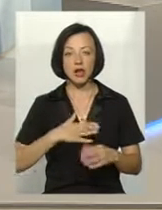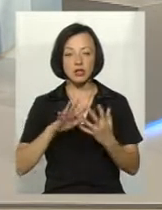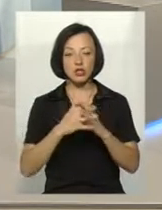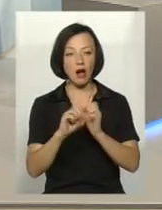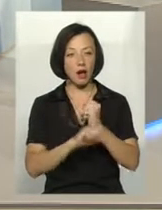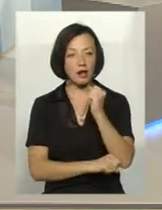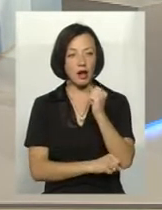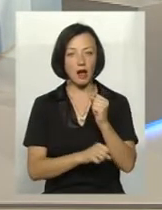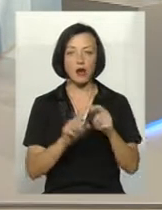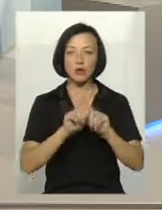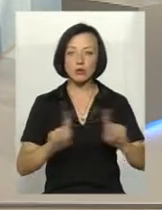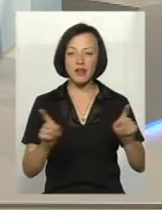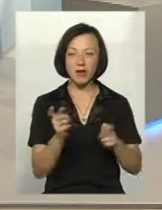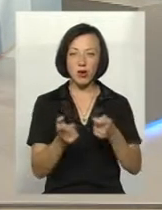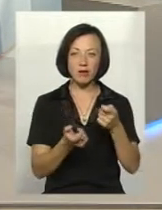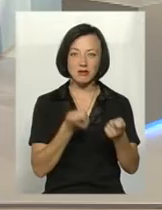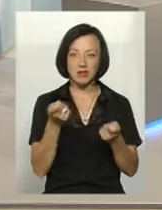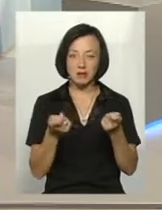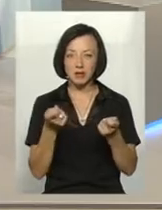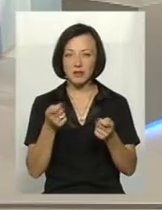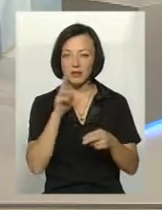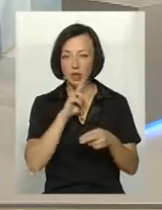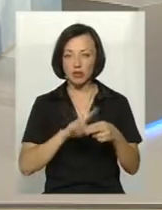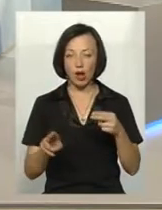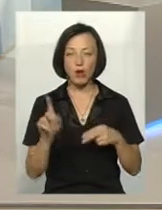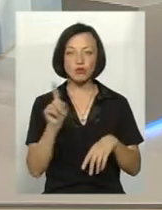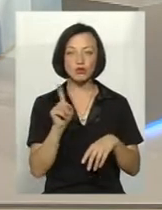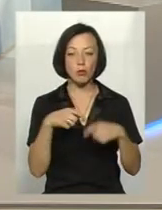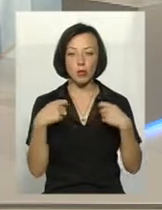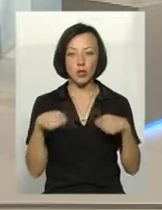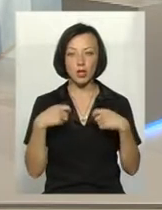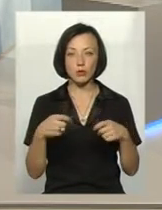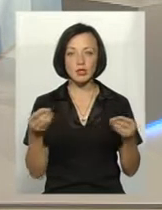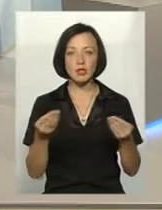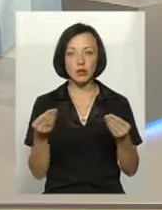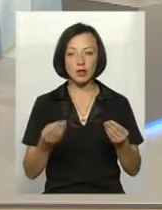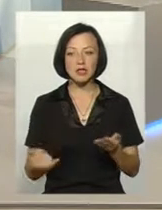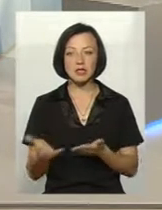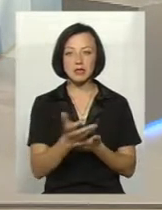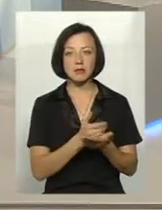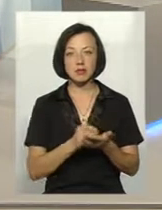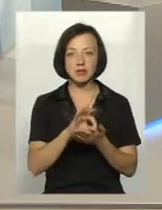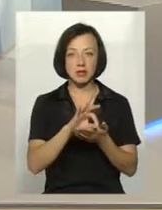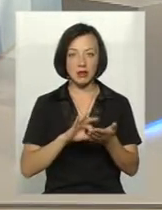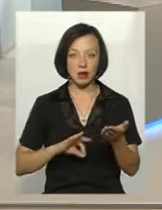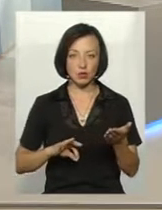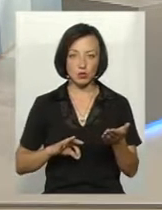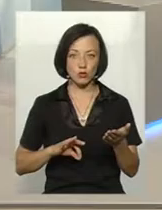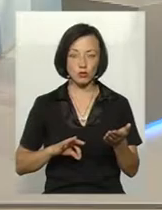особливо дрібні, і до цих пір втрачають на тому, що продають зерно, зібраний урожай з коліс?